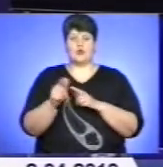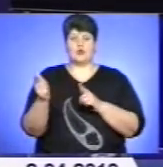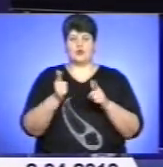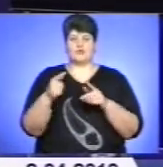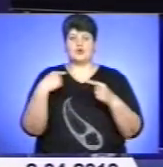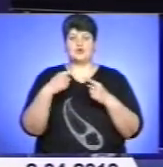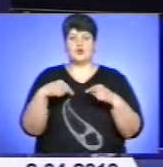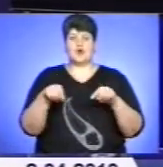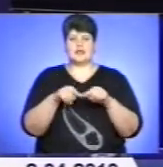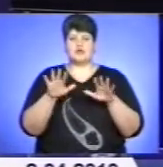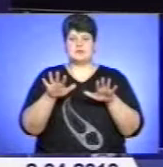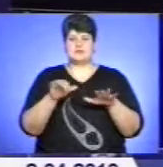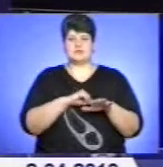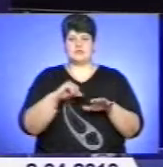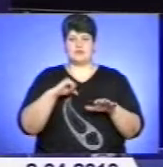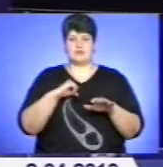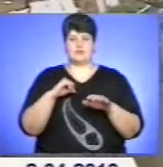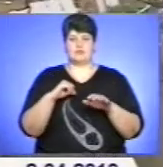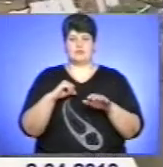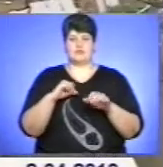самоврядування до весняного водопіля.